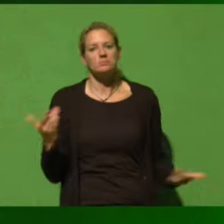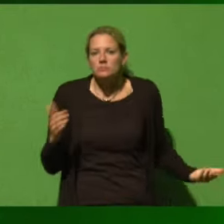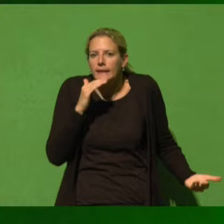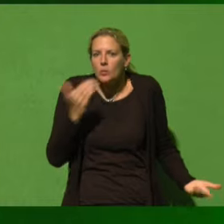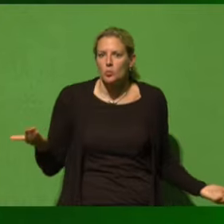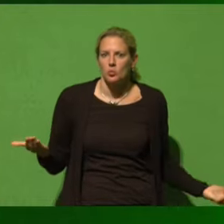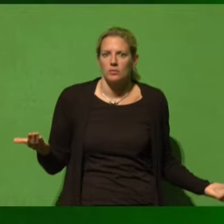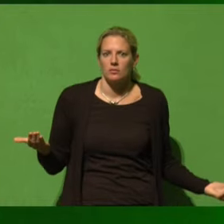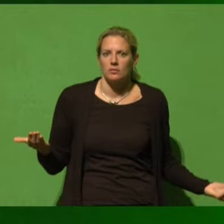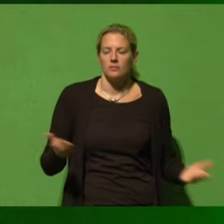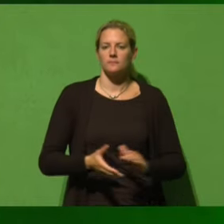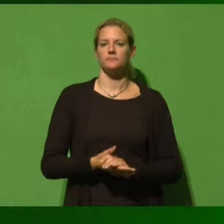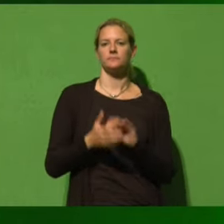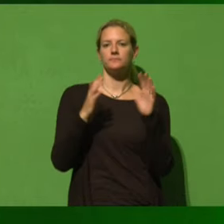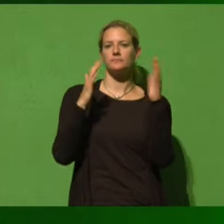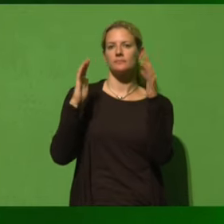Oh, das ist lieb.